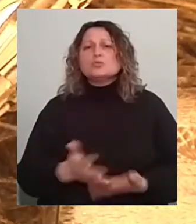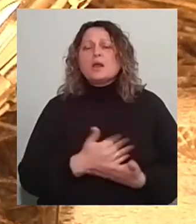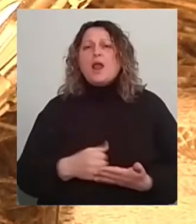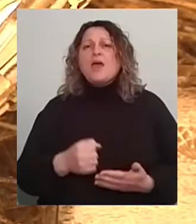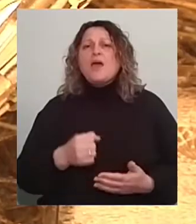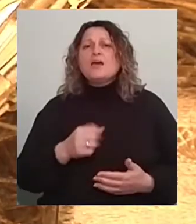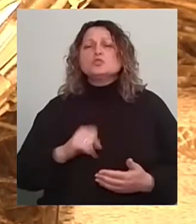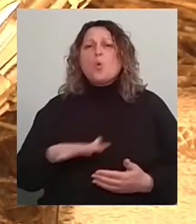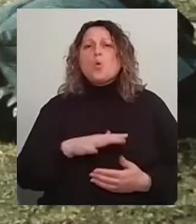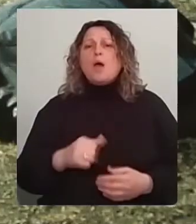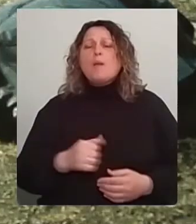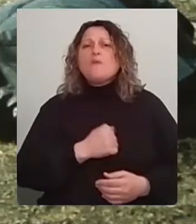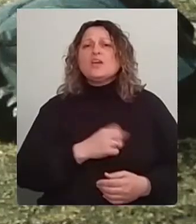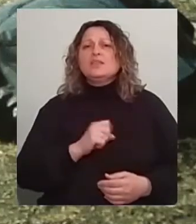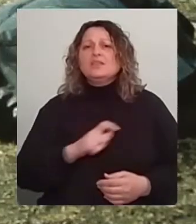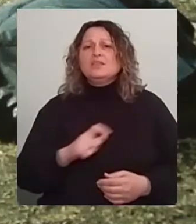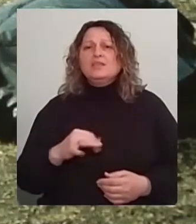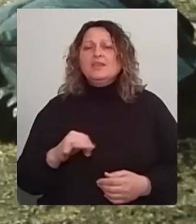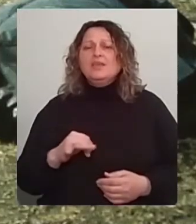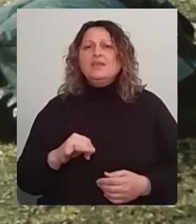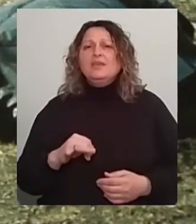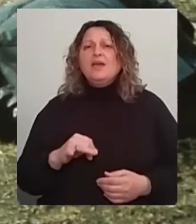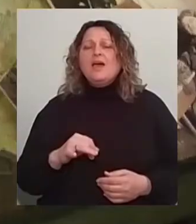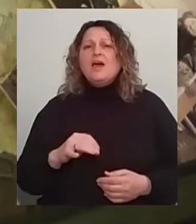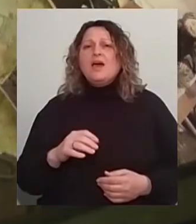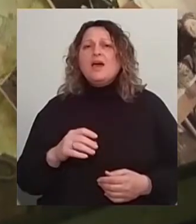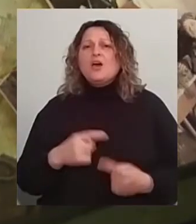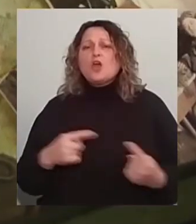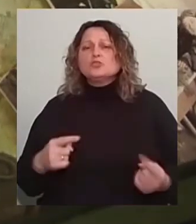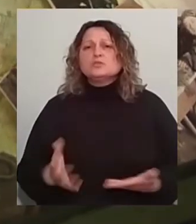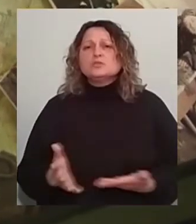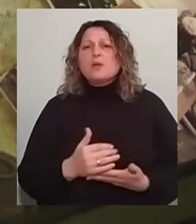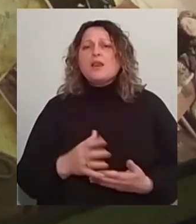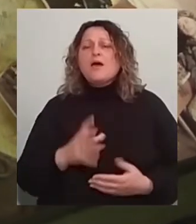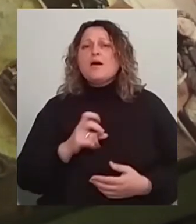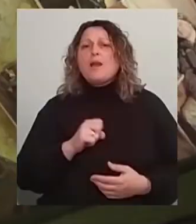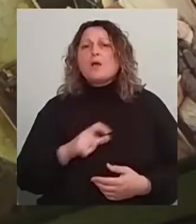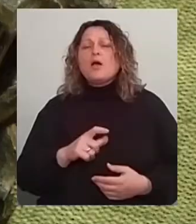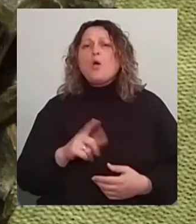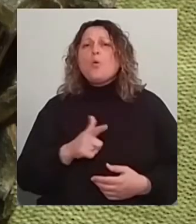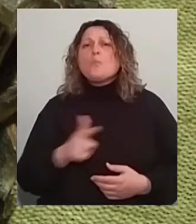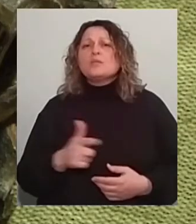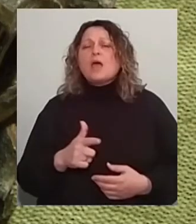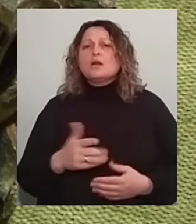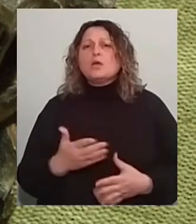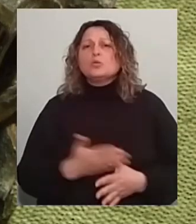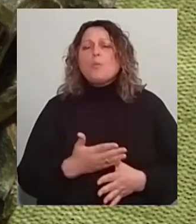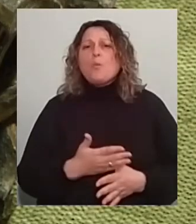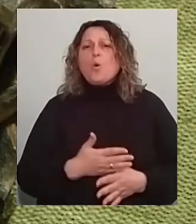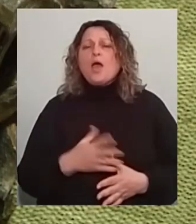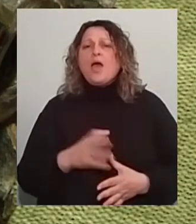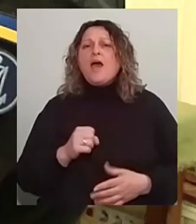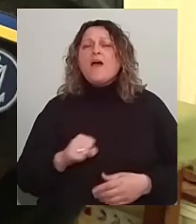протягом трьох років. Речі частини загиблих військових зібрали у рамках гуманітарного проєкту Збройних сил України «Евакуація